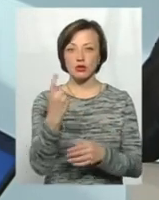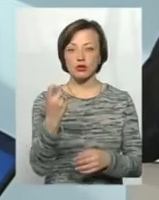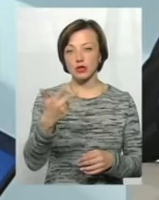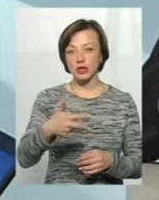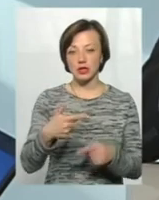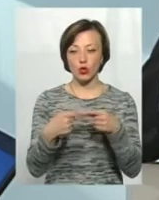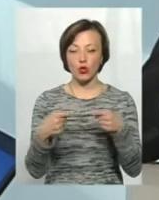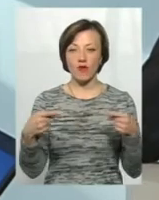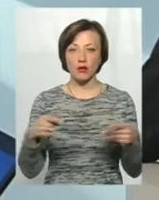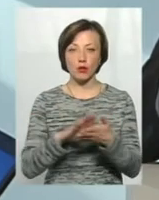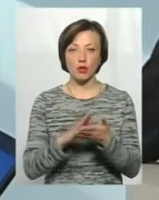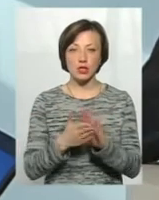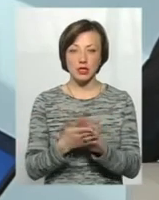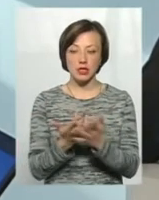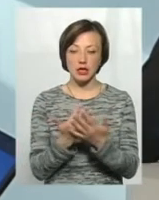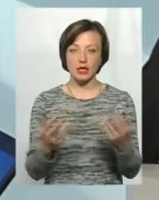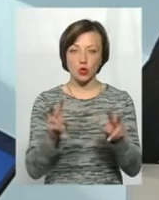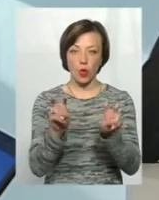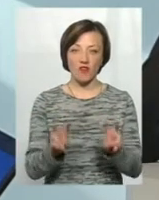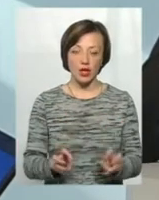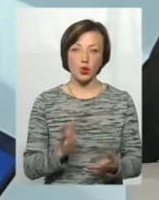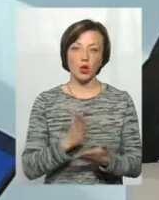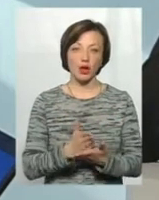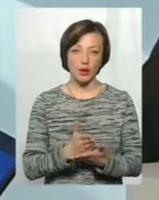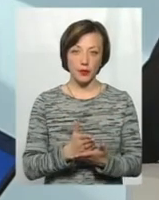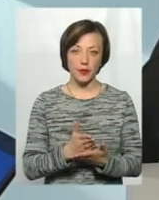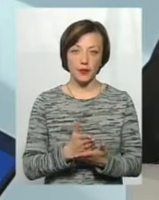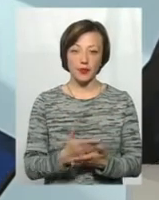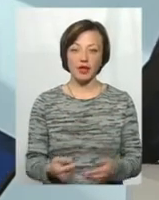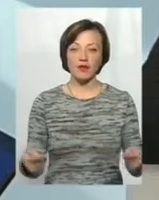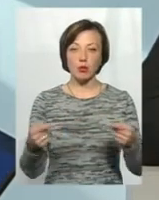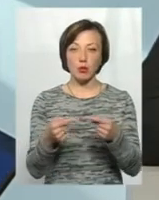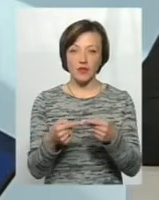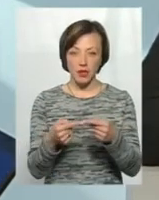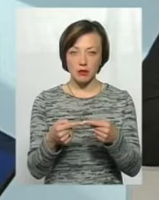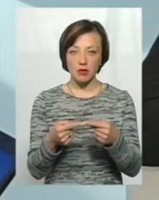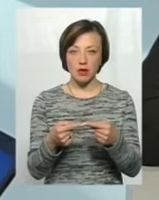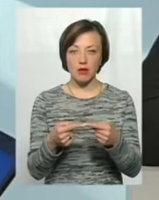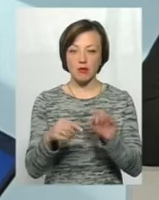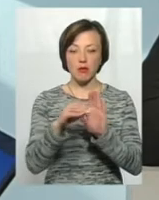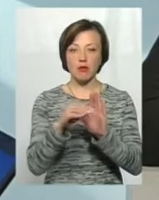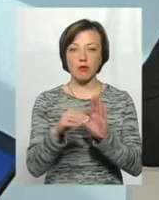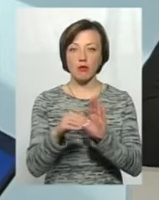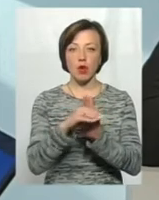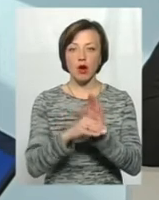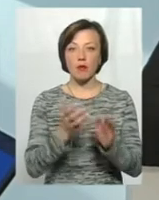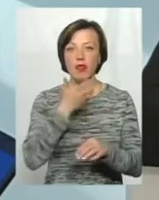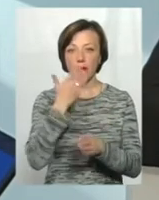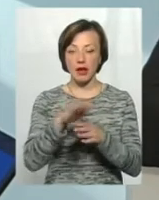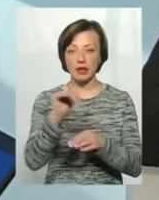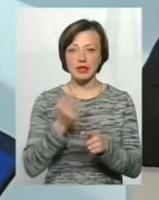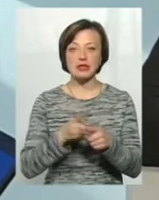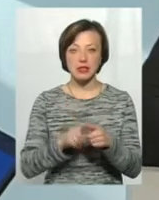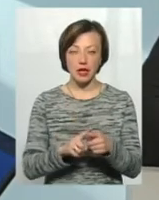товарних позицій різного вигляду, які є відповідними під програму урядового теплих кредитів. Тому цей